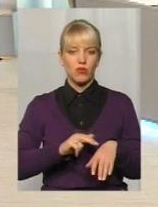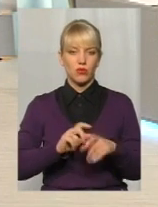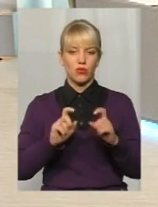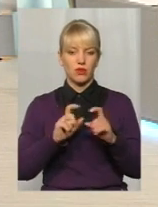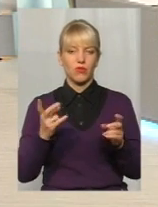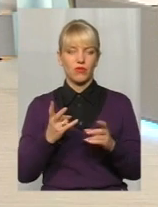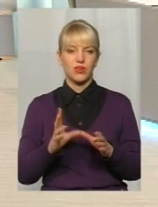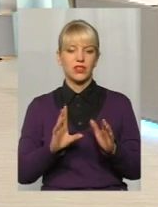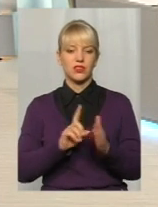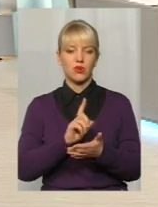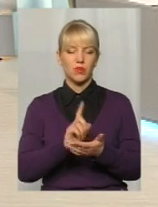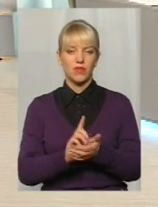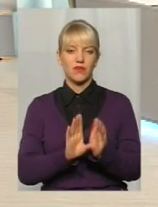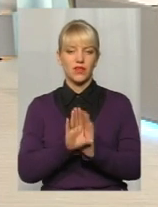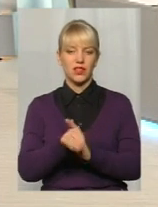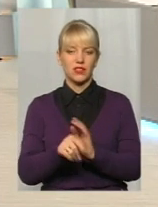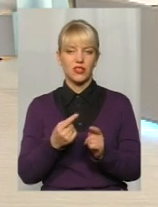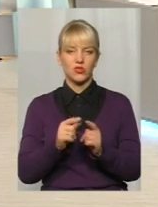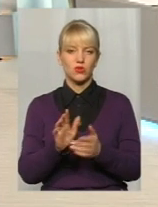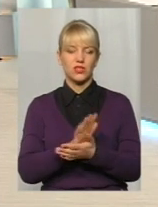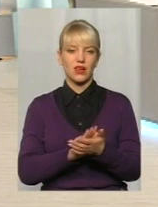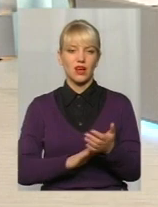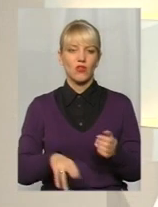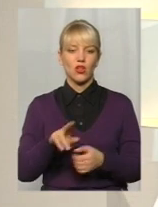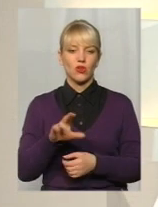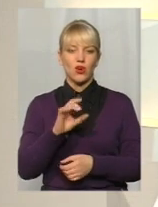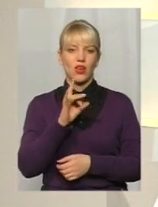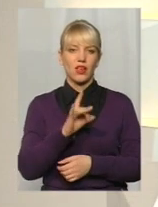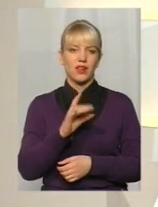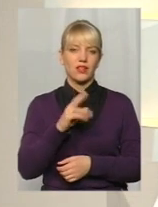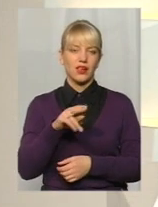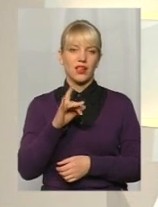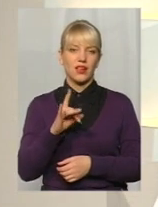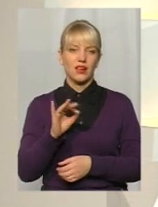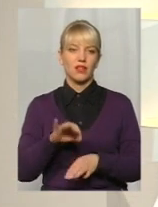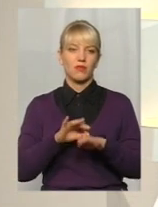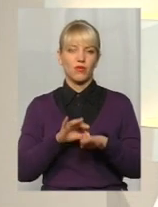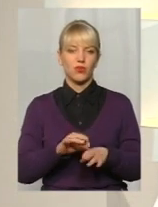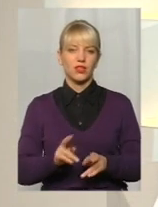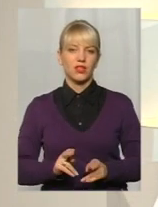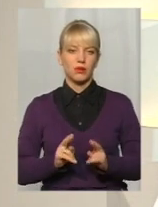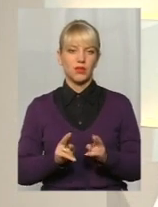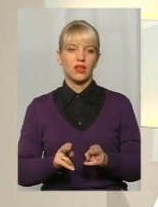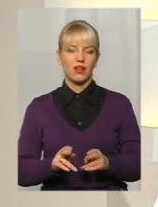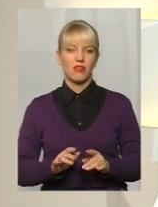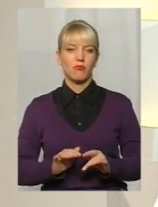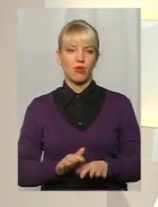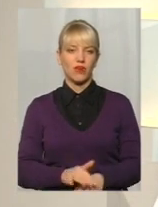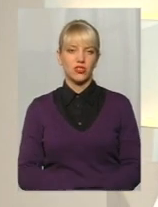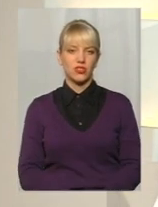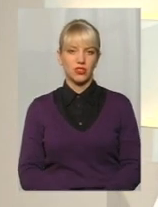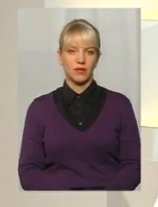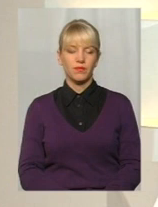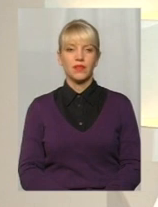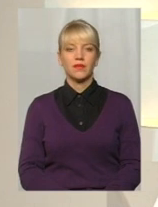цю заяву до ЄРДР і порушувати кримінальне провадження і